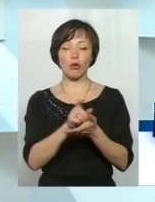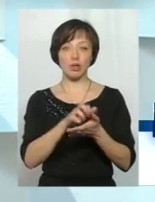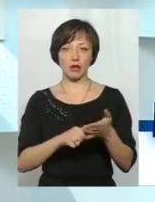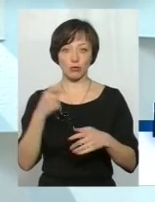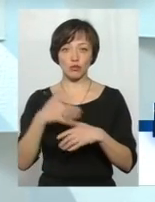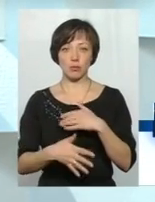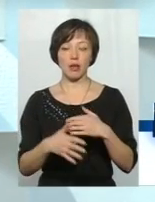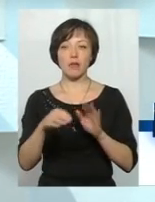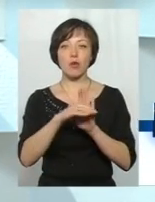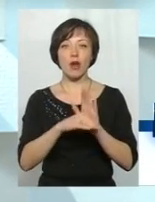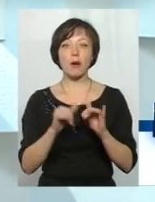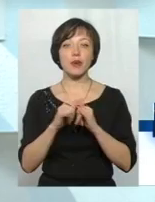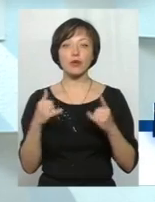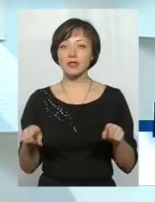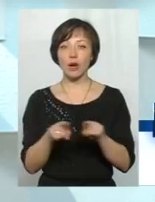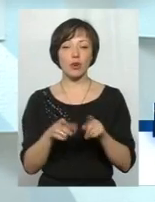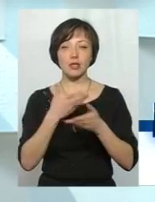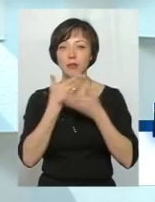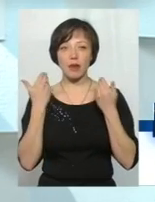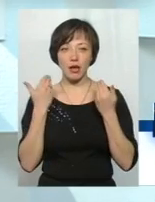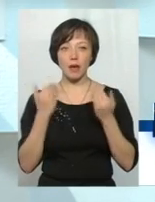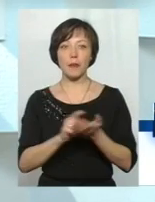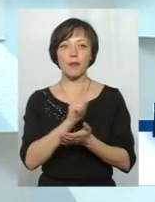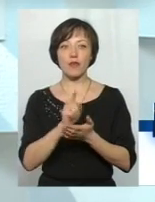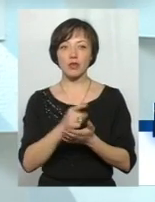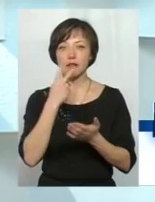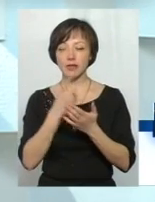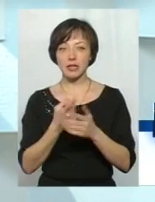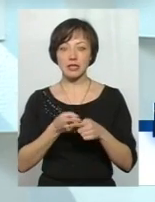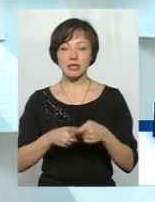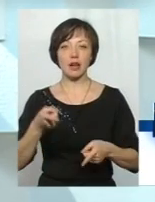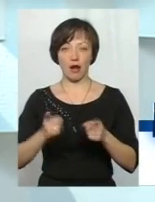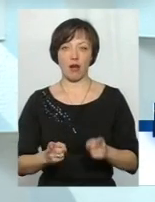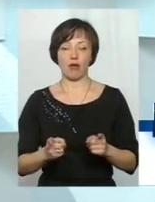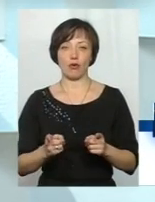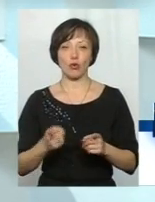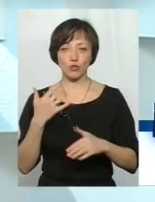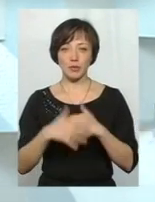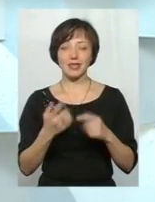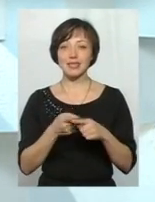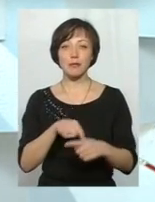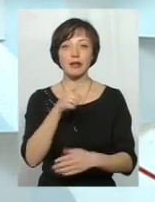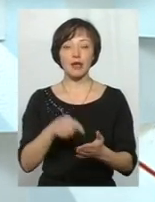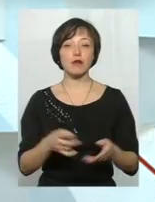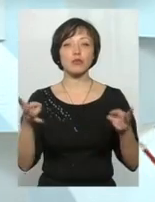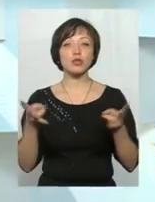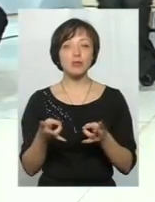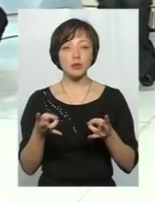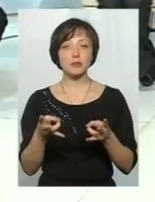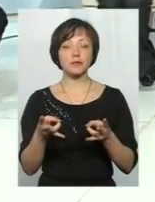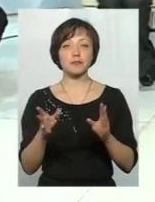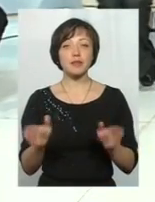розумієте? Тобто, програми розвитку, як такої немає. Ми повинні дивитися на це реально. Розумієте? І це питання потрібно ставити